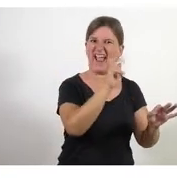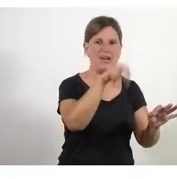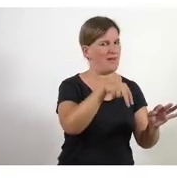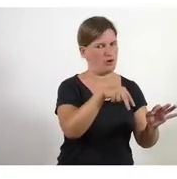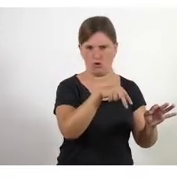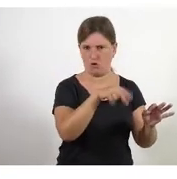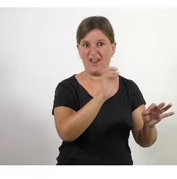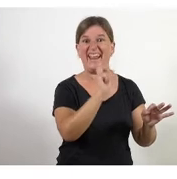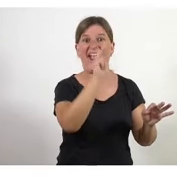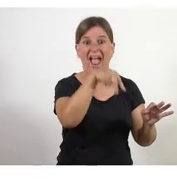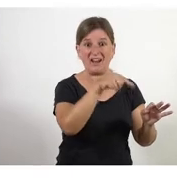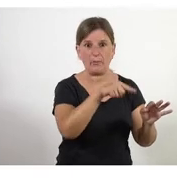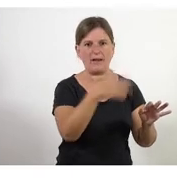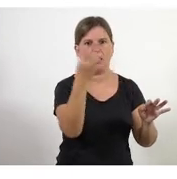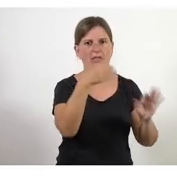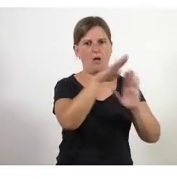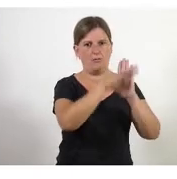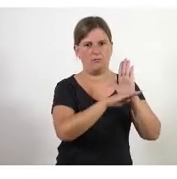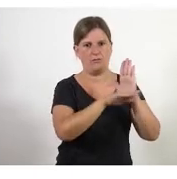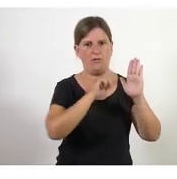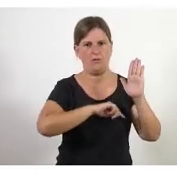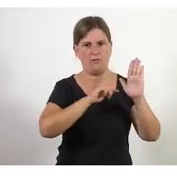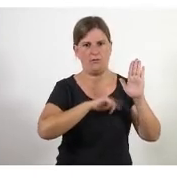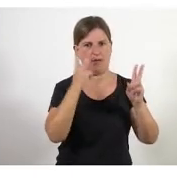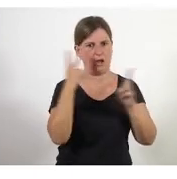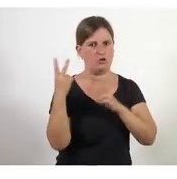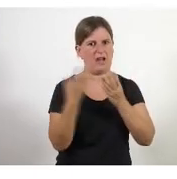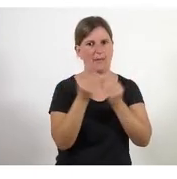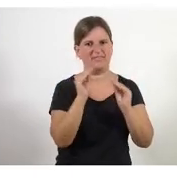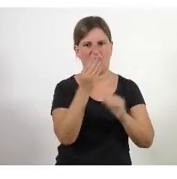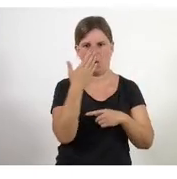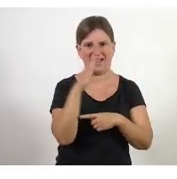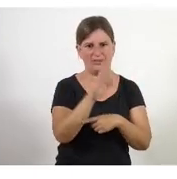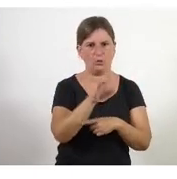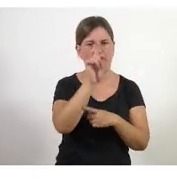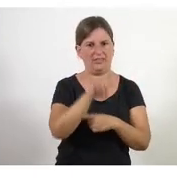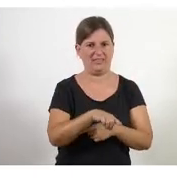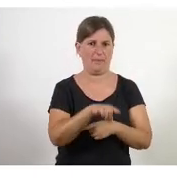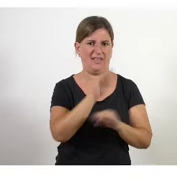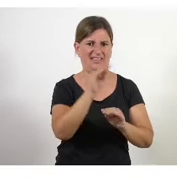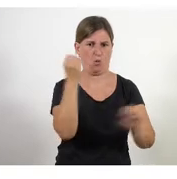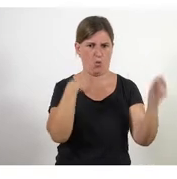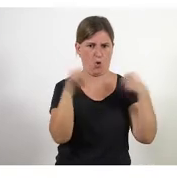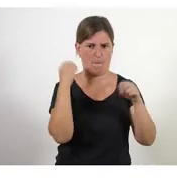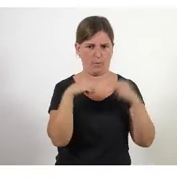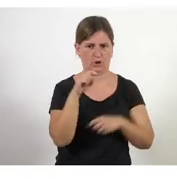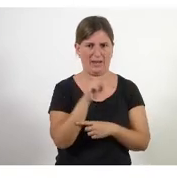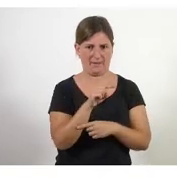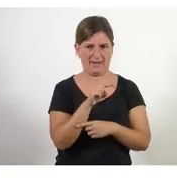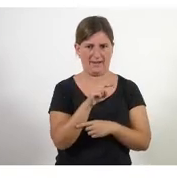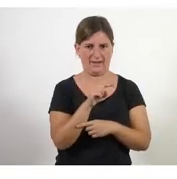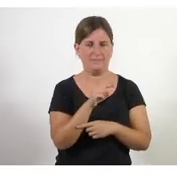has de seguir aquests valors i principis amb els teus comportaments i amb les teves actituds i has de tindre